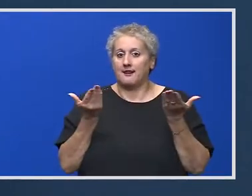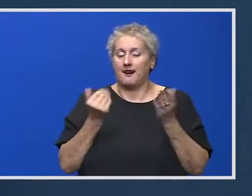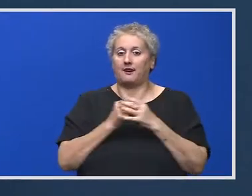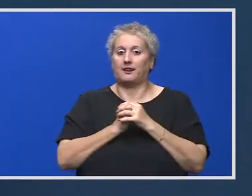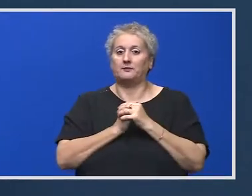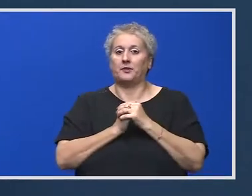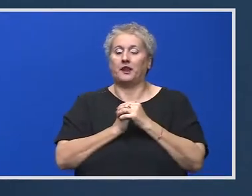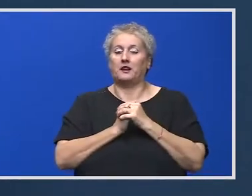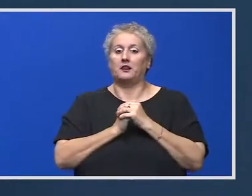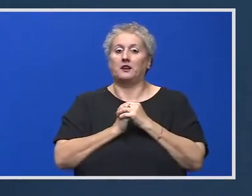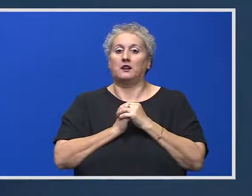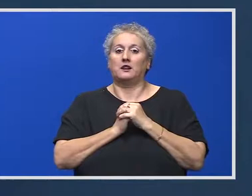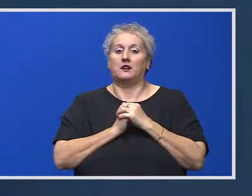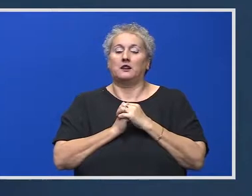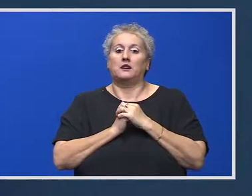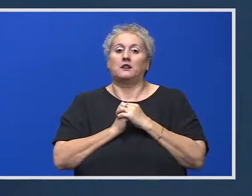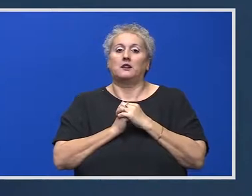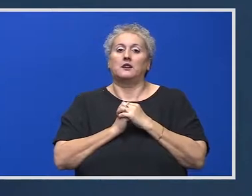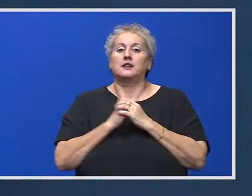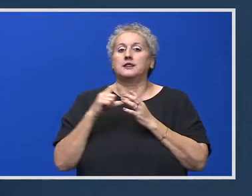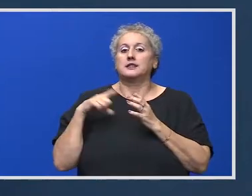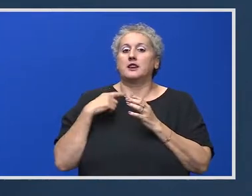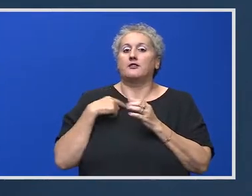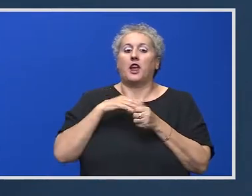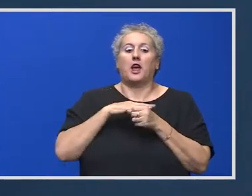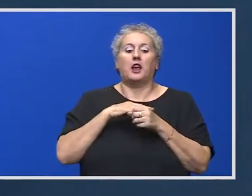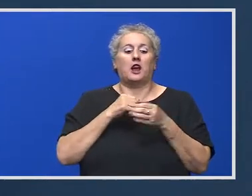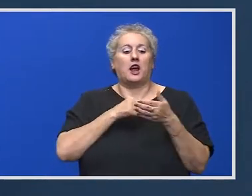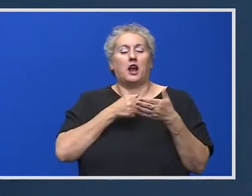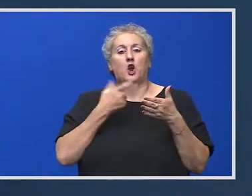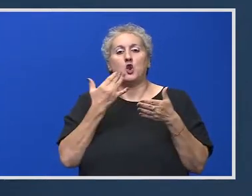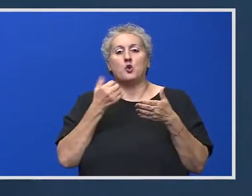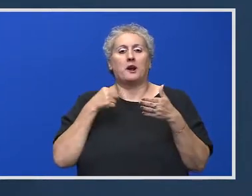să fie nelimitat